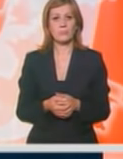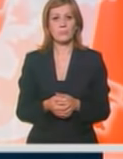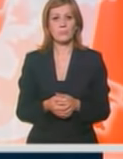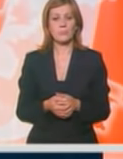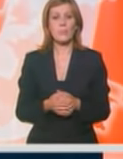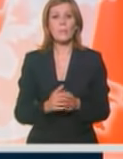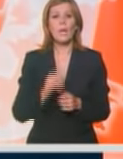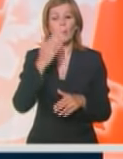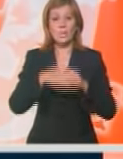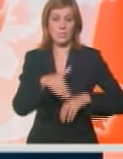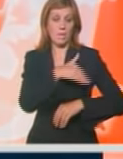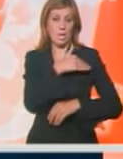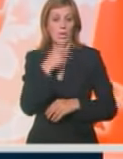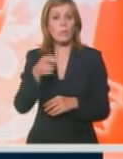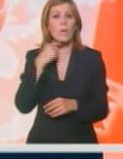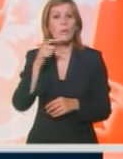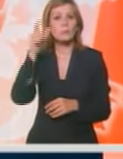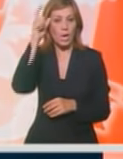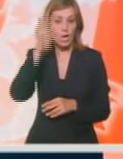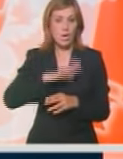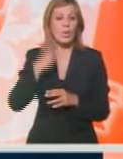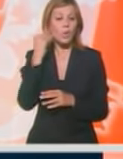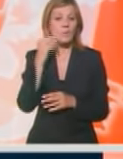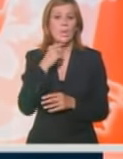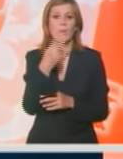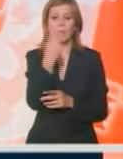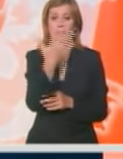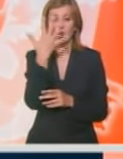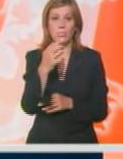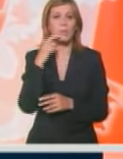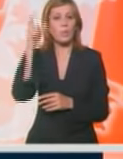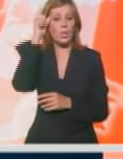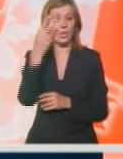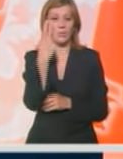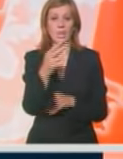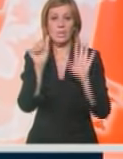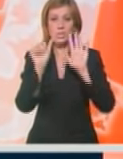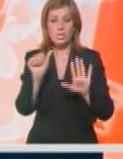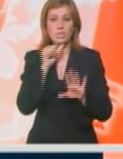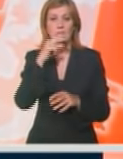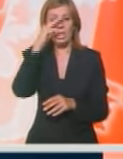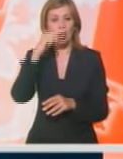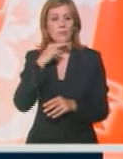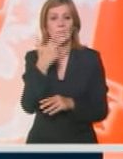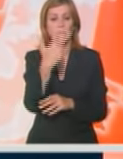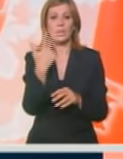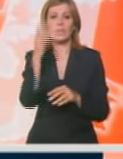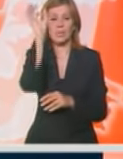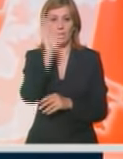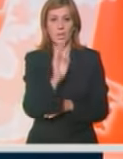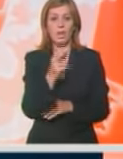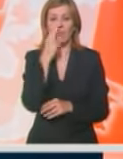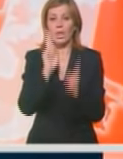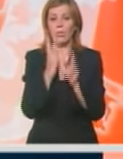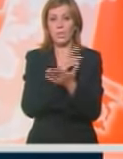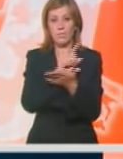Prema poslednjim merenjima, temperatura vazduha u Novom Sadu je 25, u Beogradu 26, Nišu 30 stepeni. Sledi